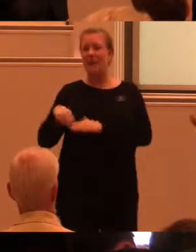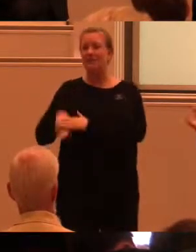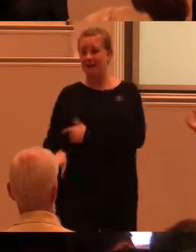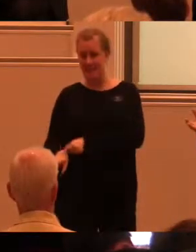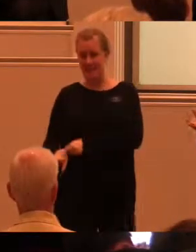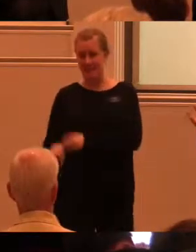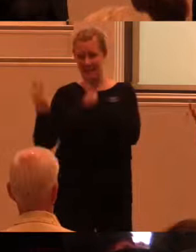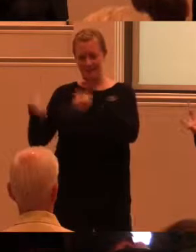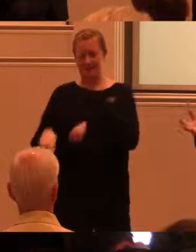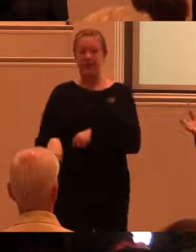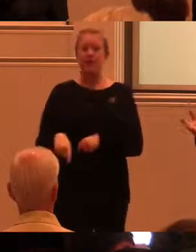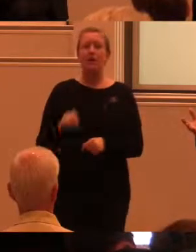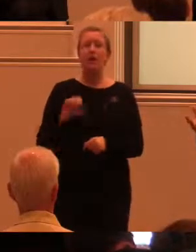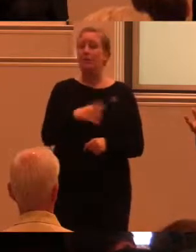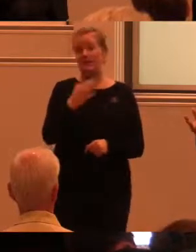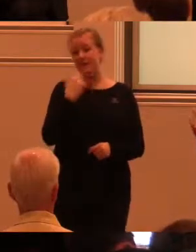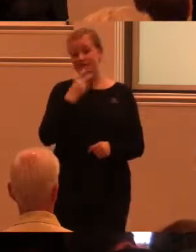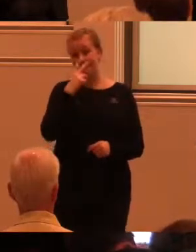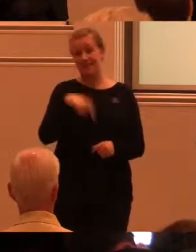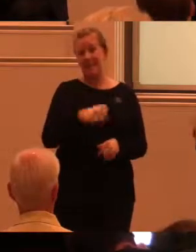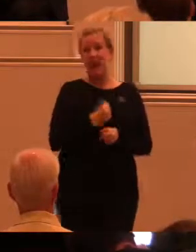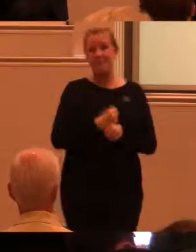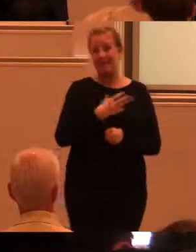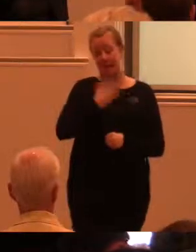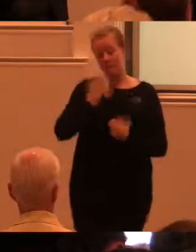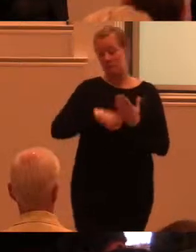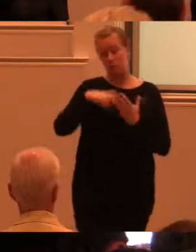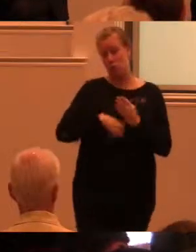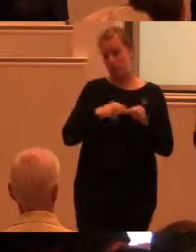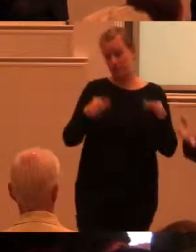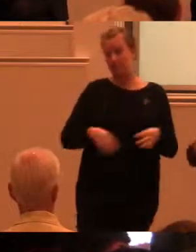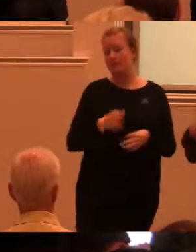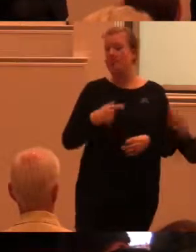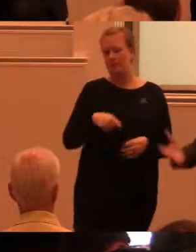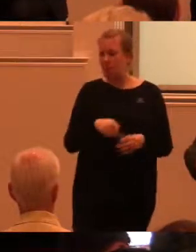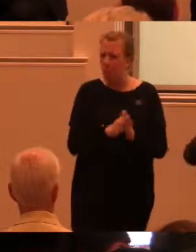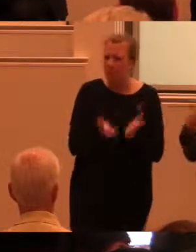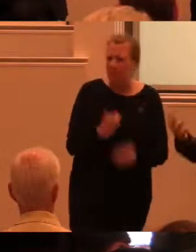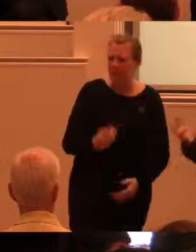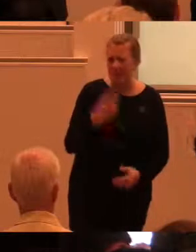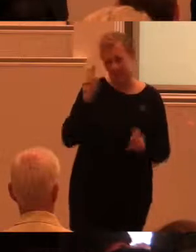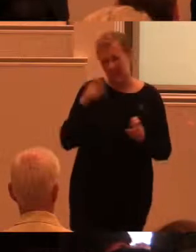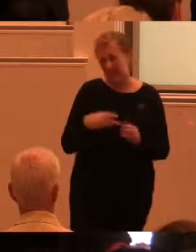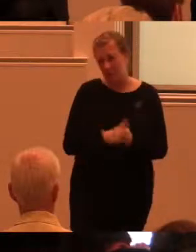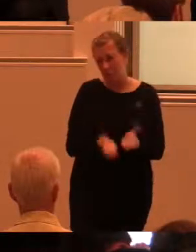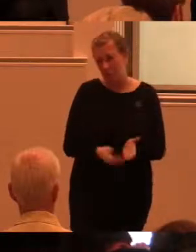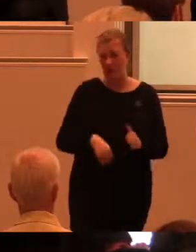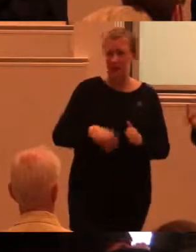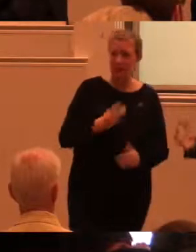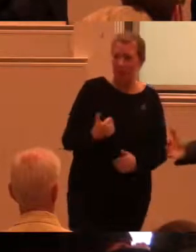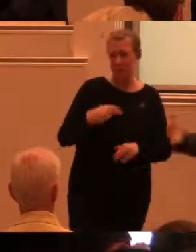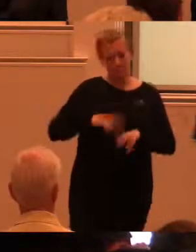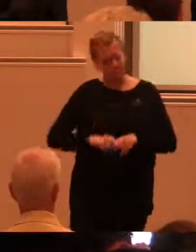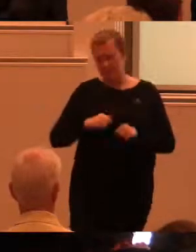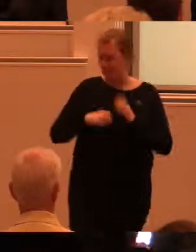Om ni inte har följt det arbetet och läst den broschyren så rekommenderar jag, eller boken, vad ska vi kalla det? Bok, webbplats, filmer,